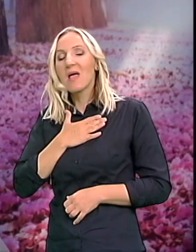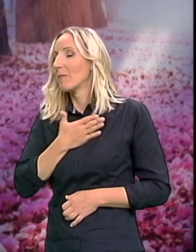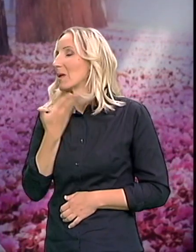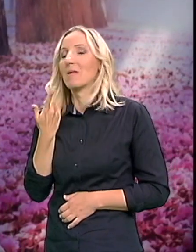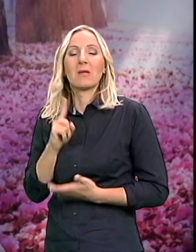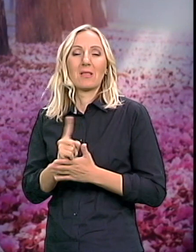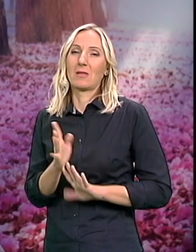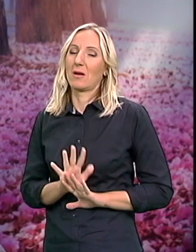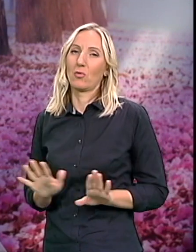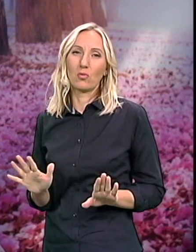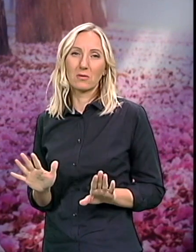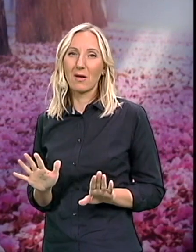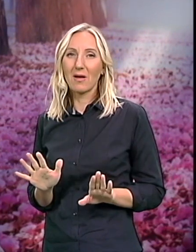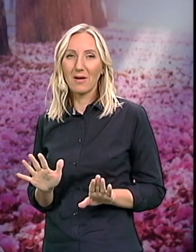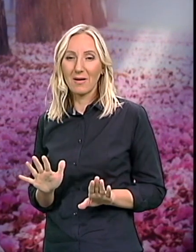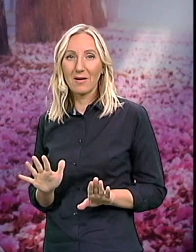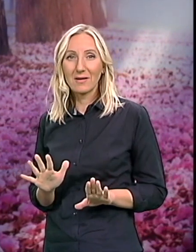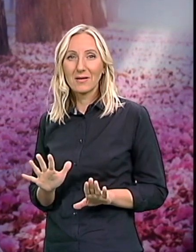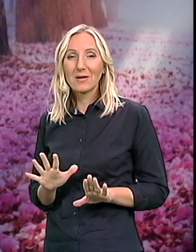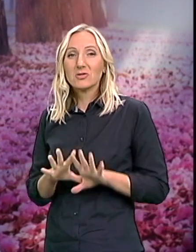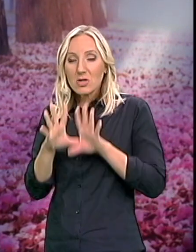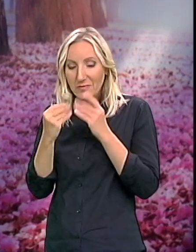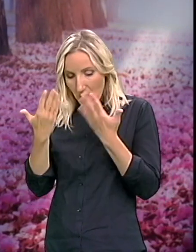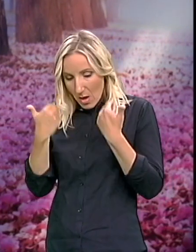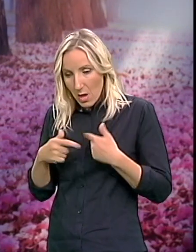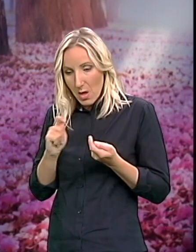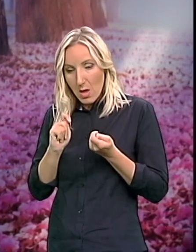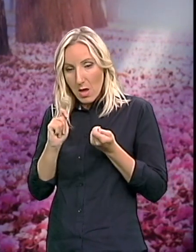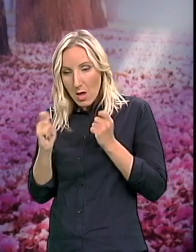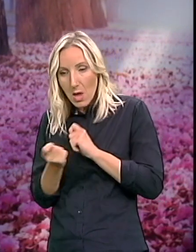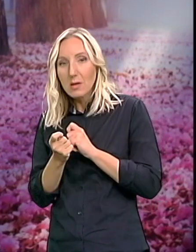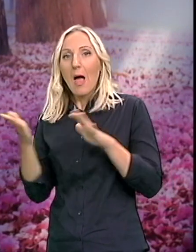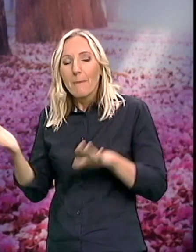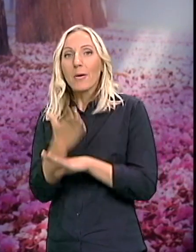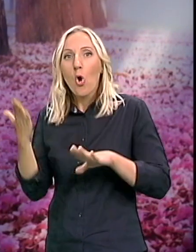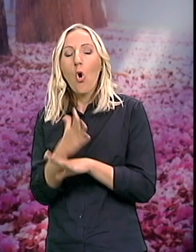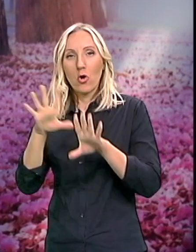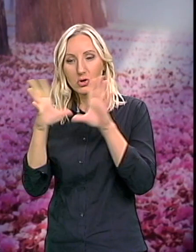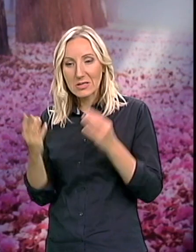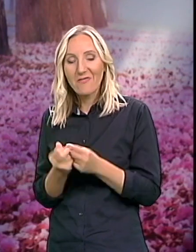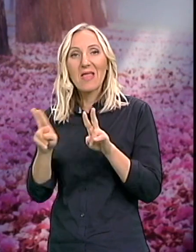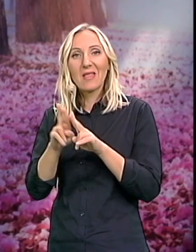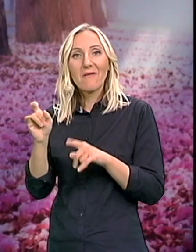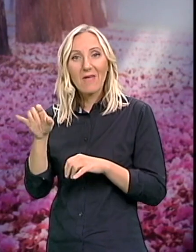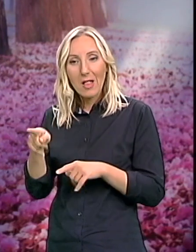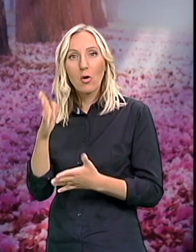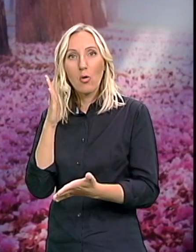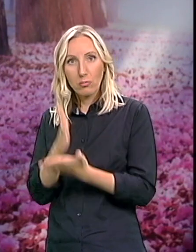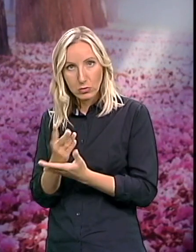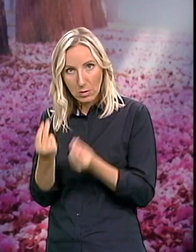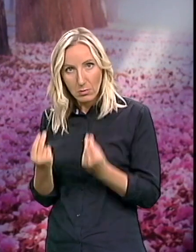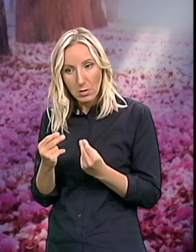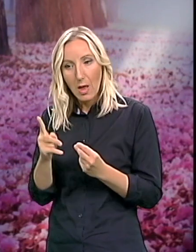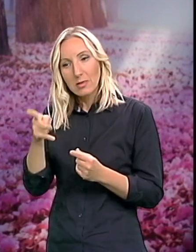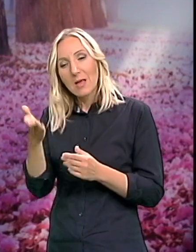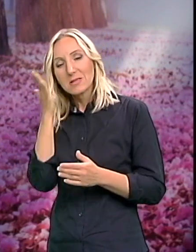ne imate za sebe Vi imate svo vreme ovog sveta Da sve to prođe Da veliko bude Da spava posle